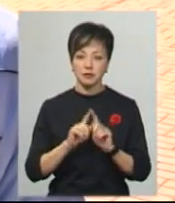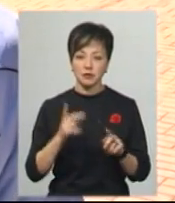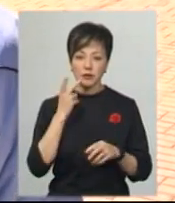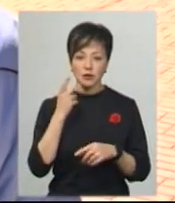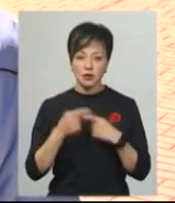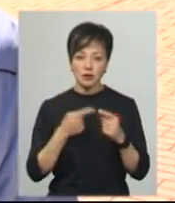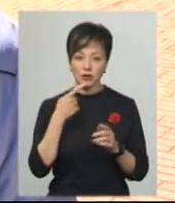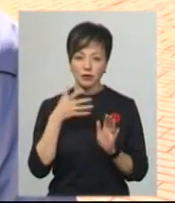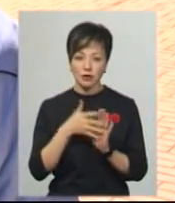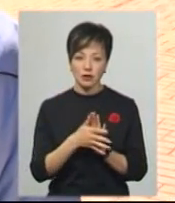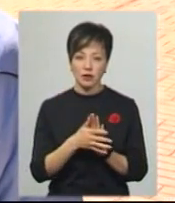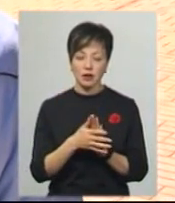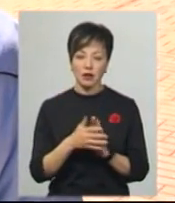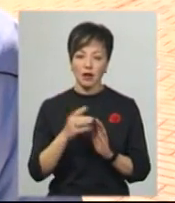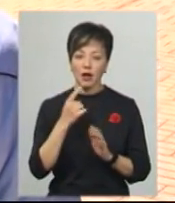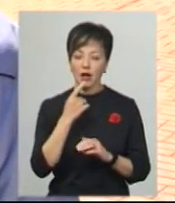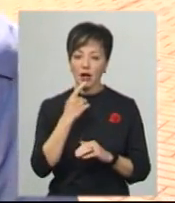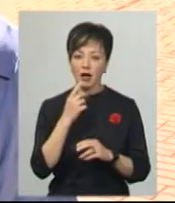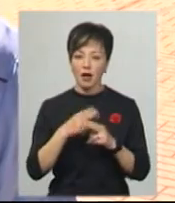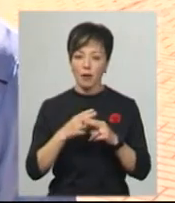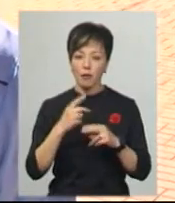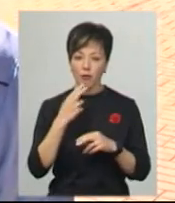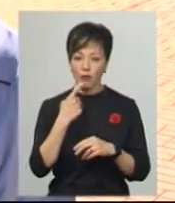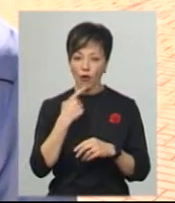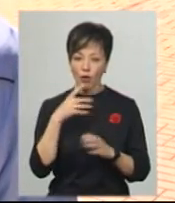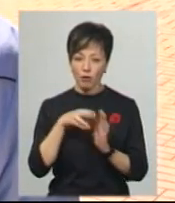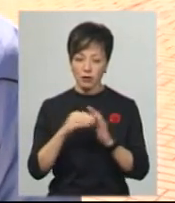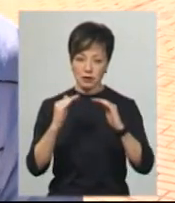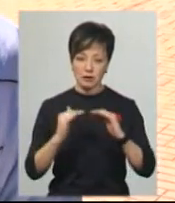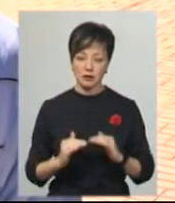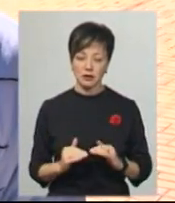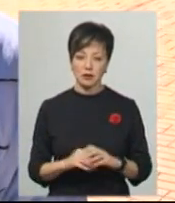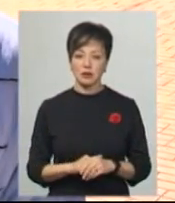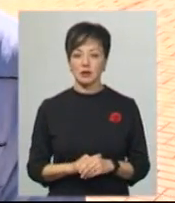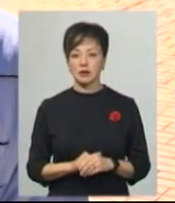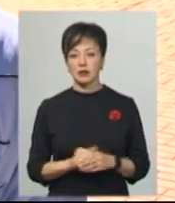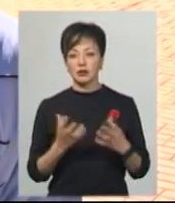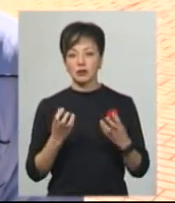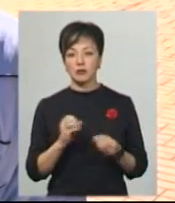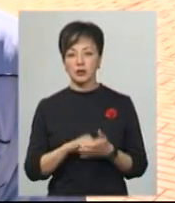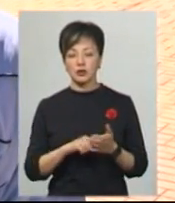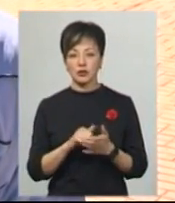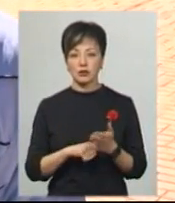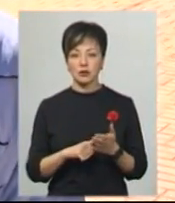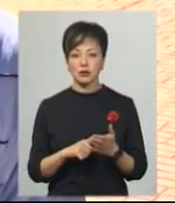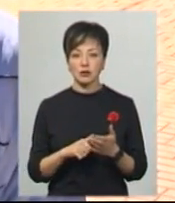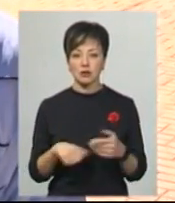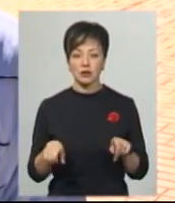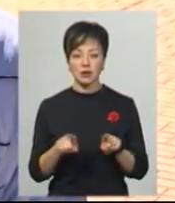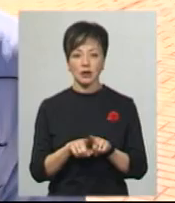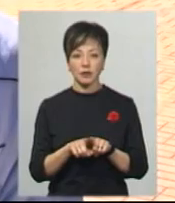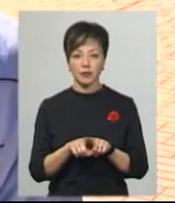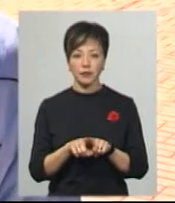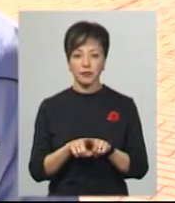кровотечі, низький гемоглобін. А ще спричинилася ця хвороба, спричинила такі